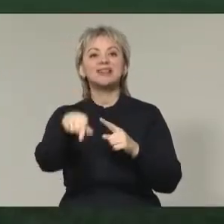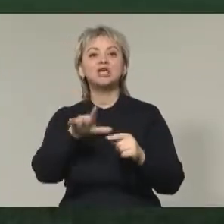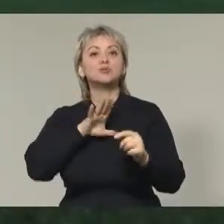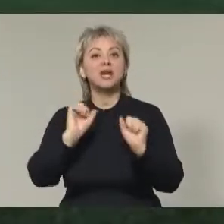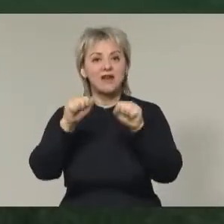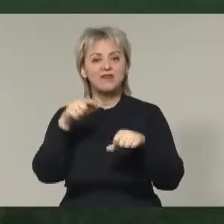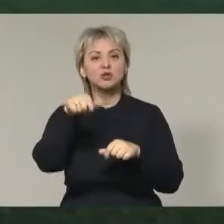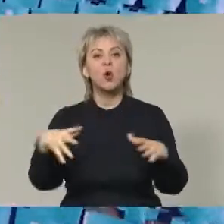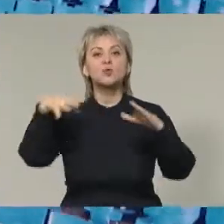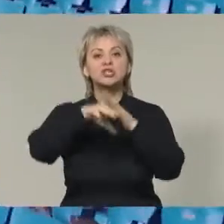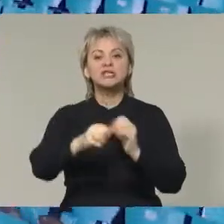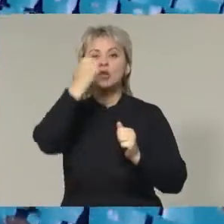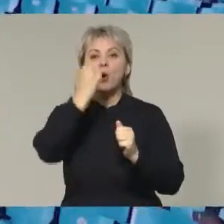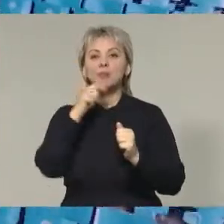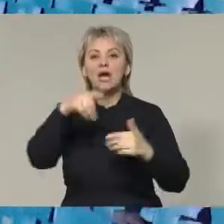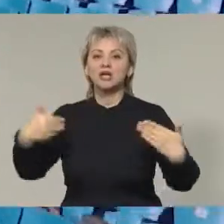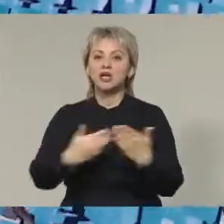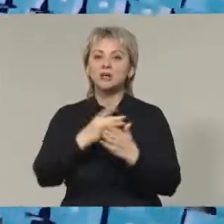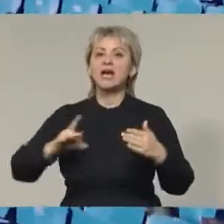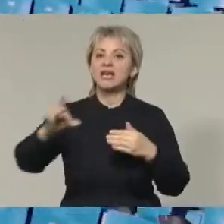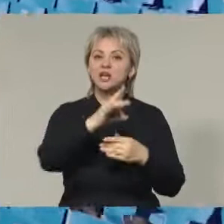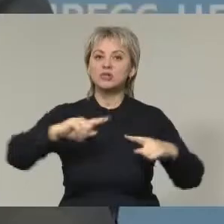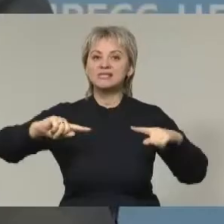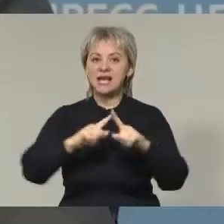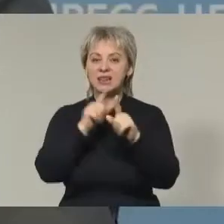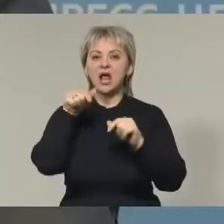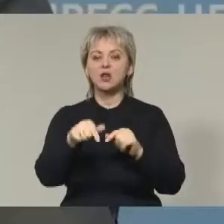стало возможным в том числе благодаря новым для региона технологиям.